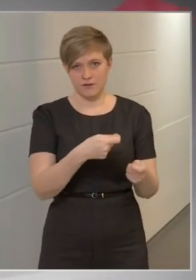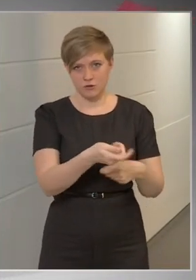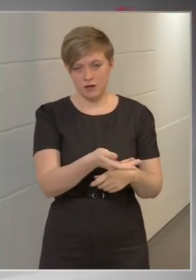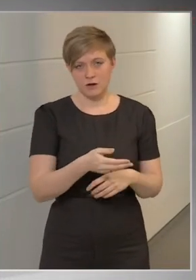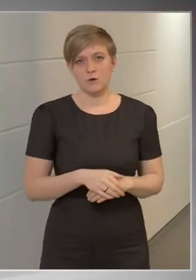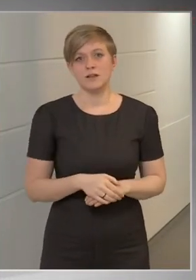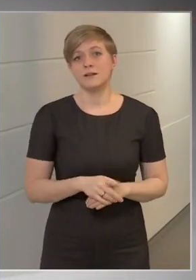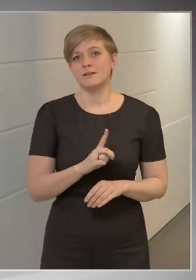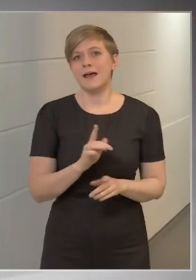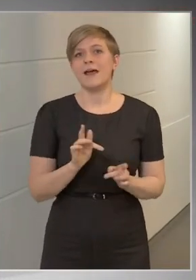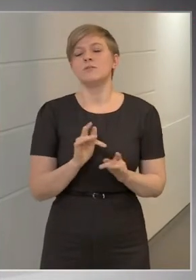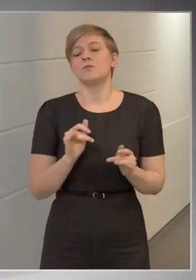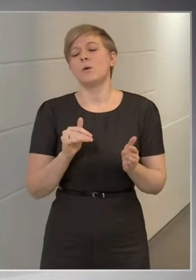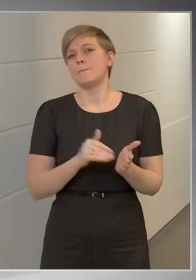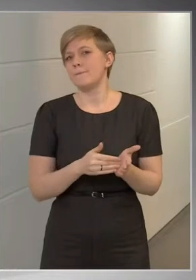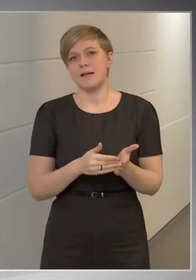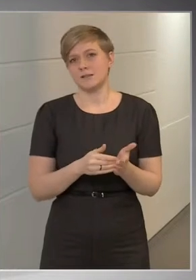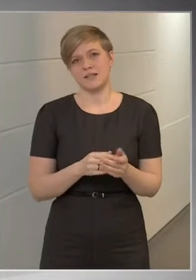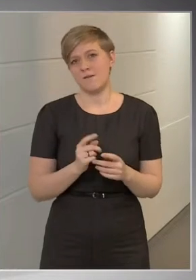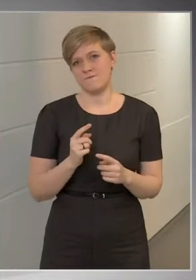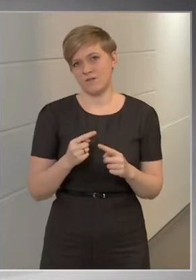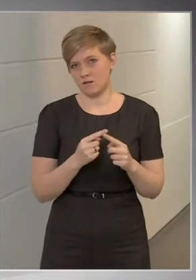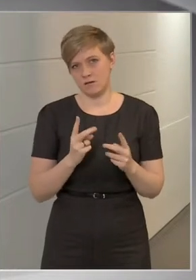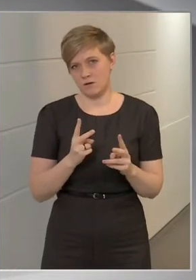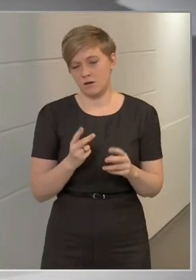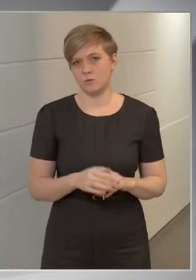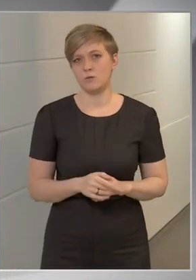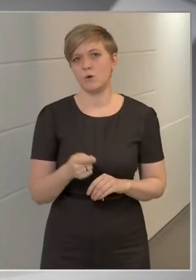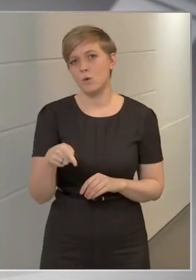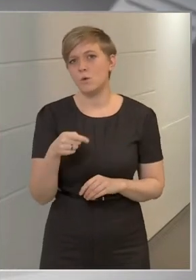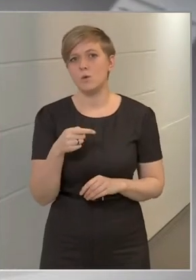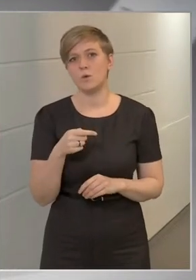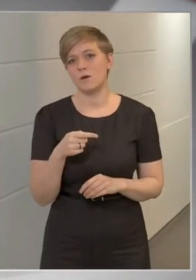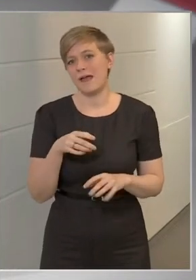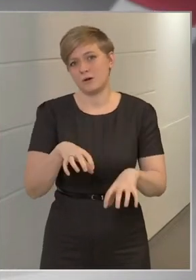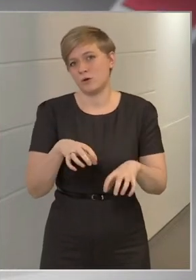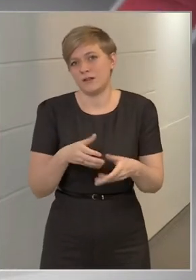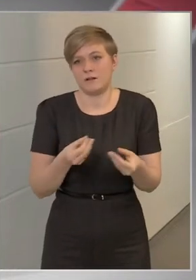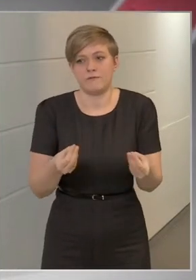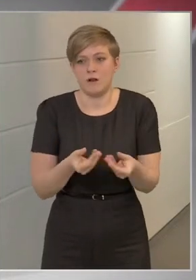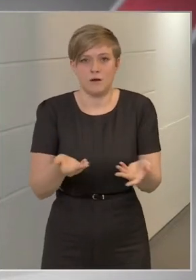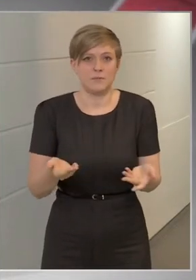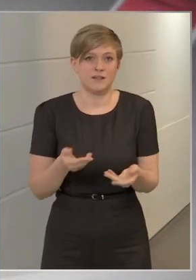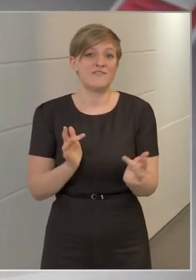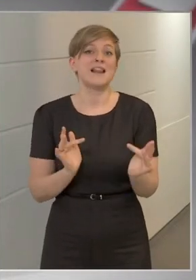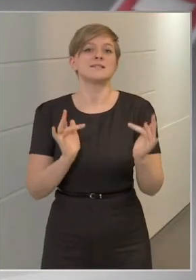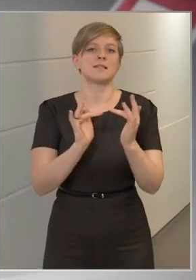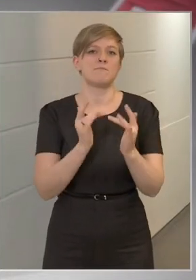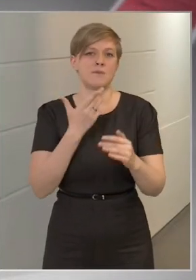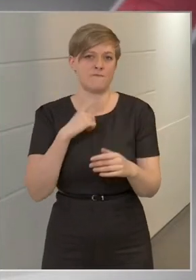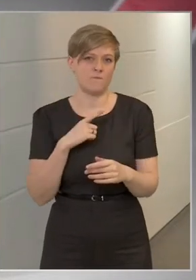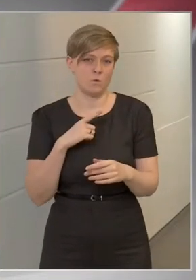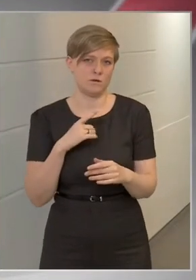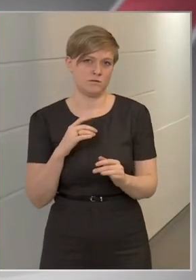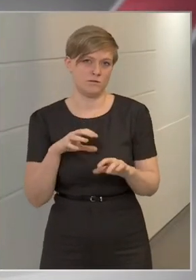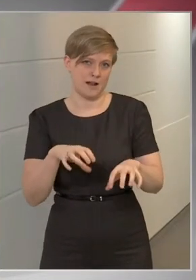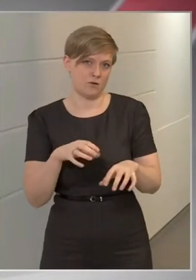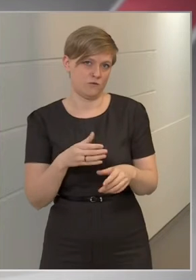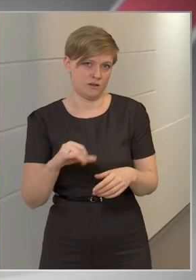de ettől még nem vitatható az, hogy ő nem elkövetett valamit, hanem vele szemben követtek el valamit.